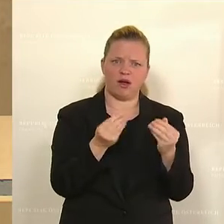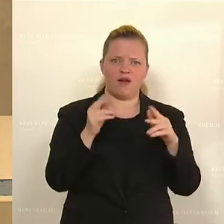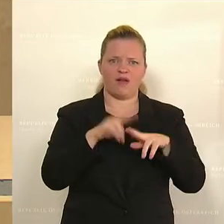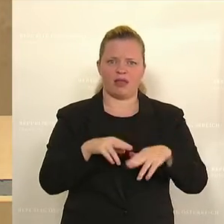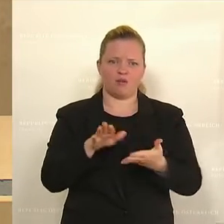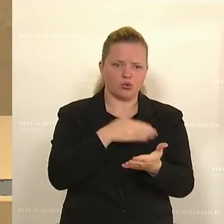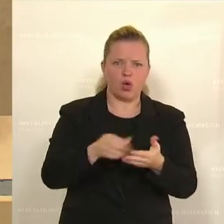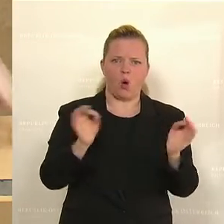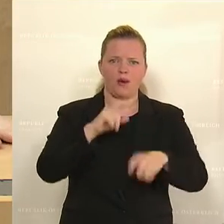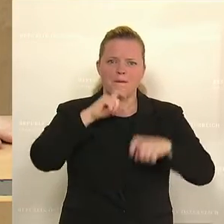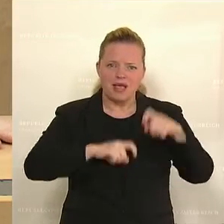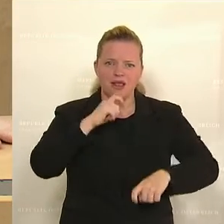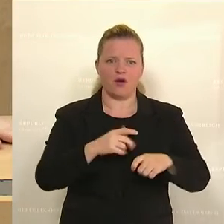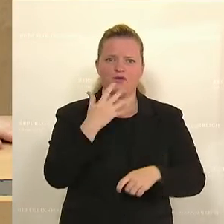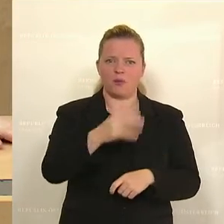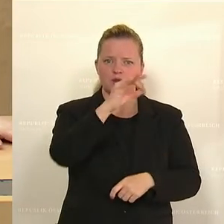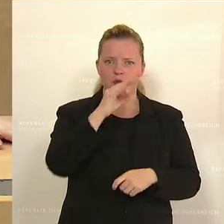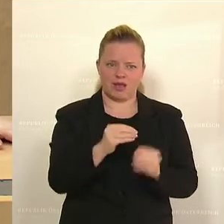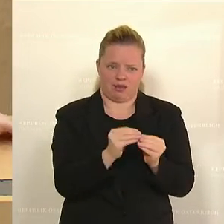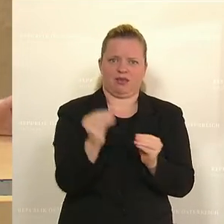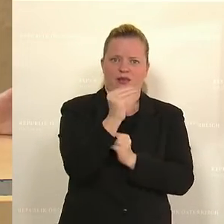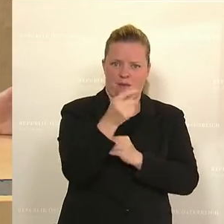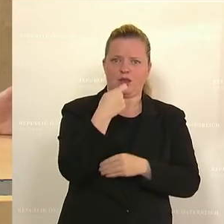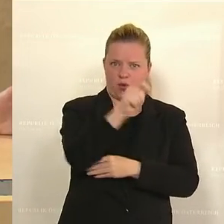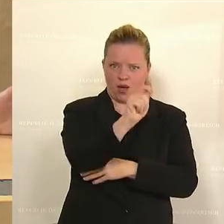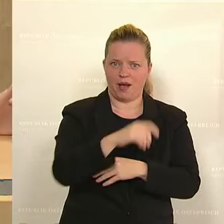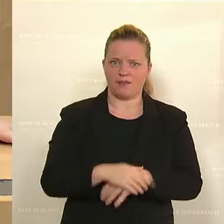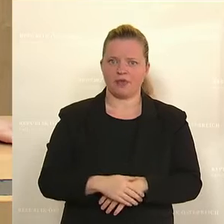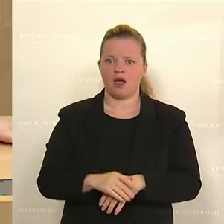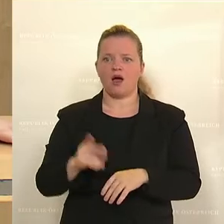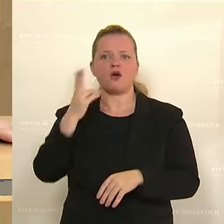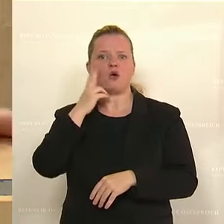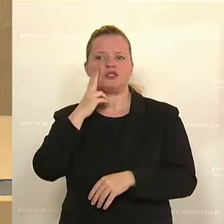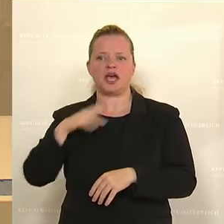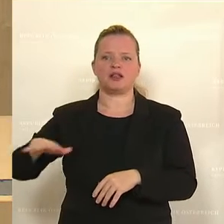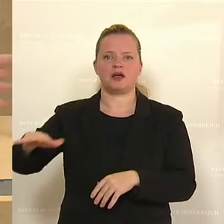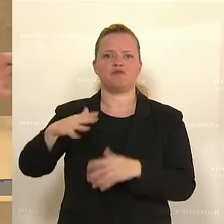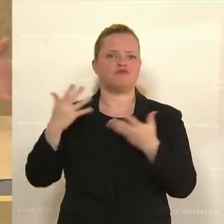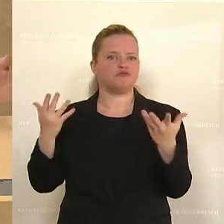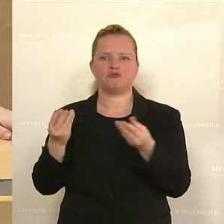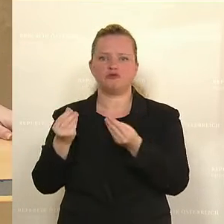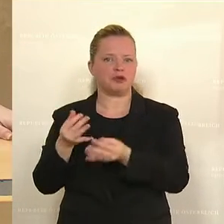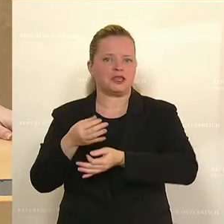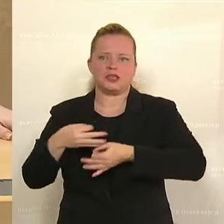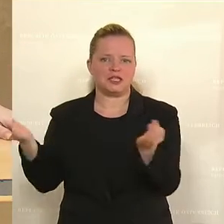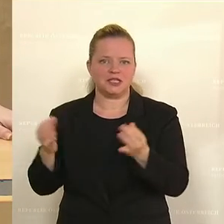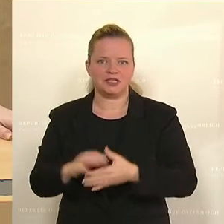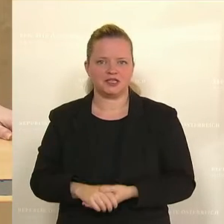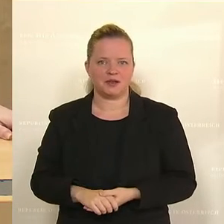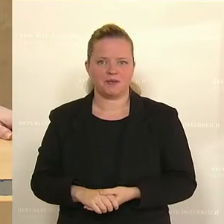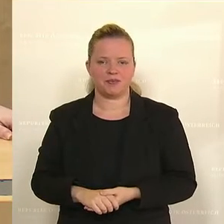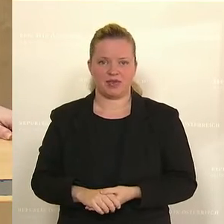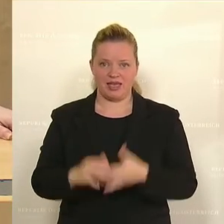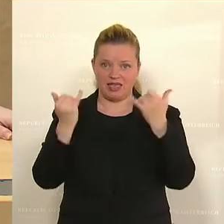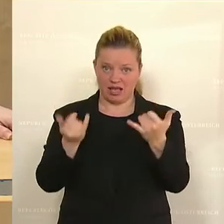Butter oder die Milch um 50 Prozent teurer werden, spüren sich manche Konzerne offensichtlich gar nicht mehr. Und jetzt kommt aber